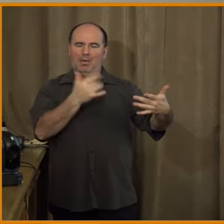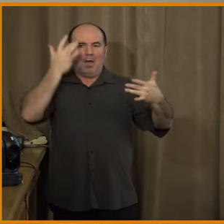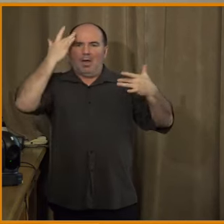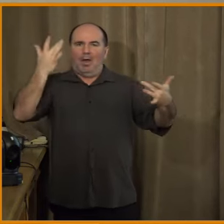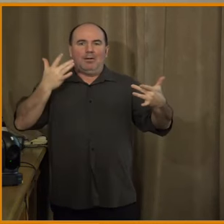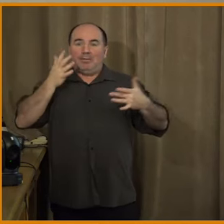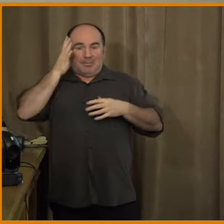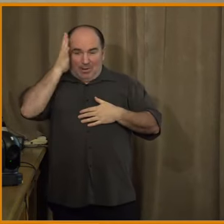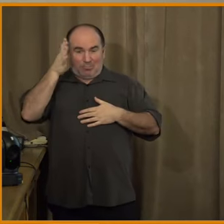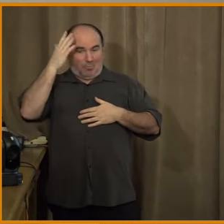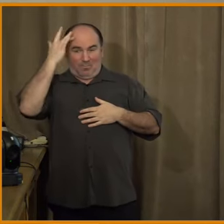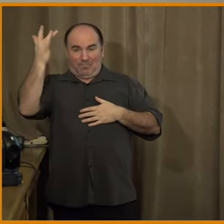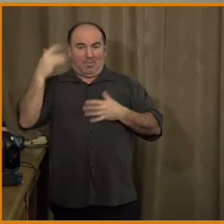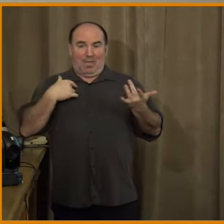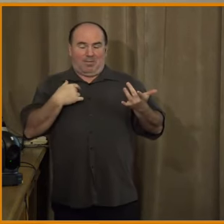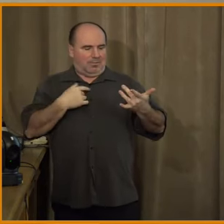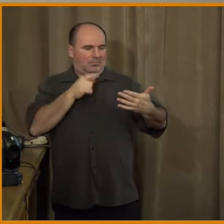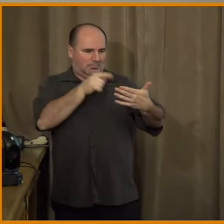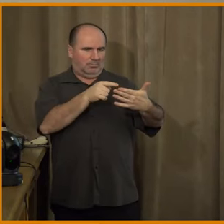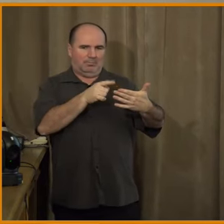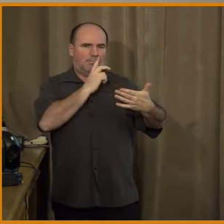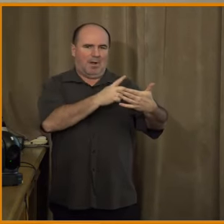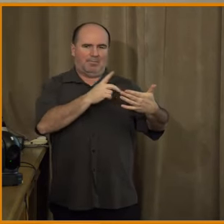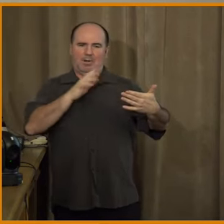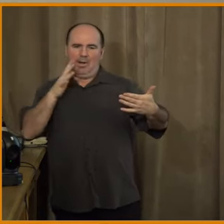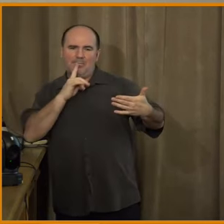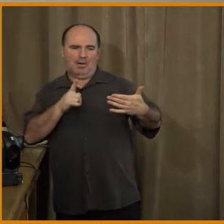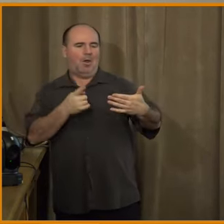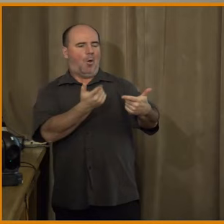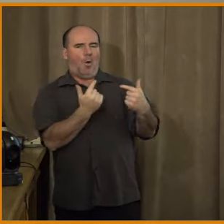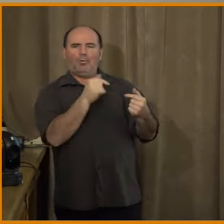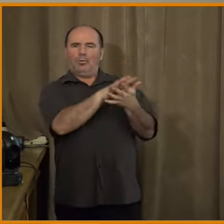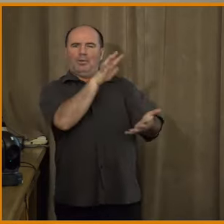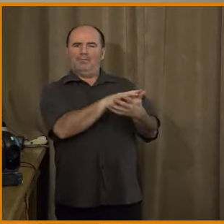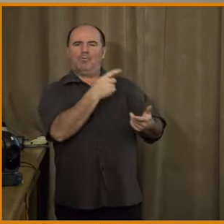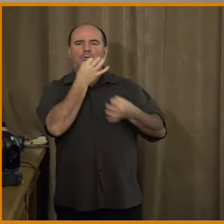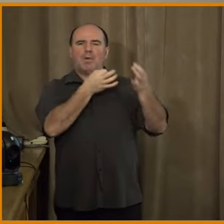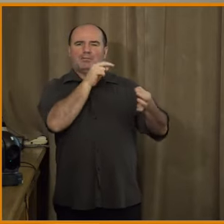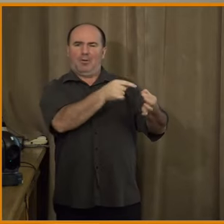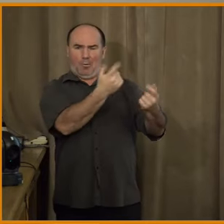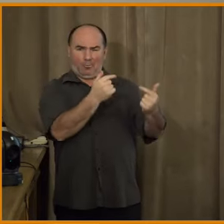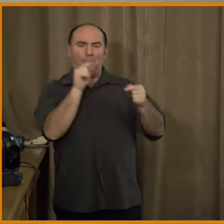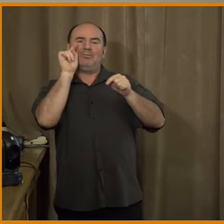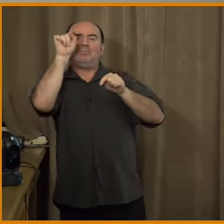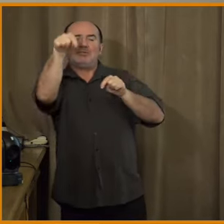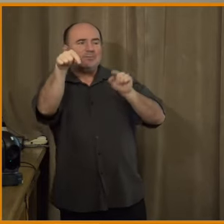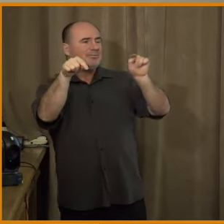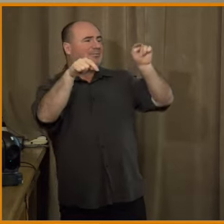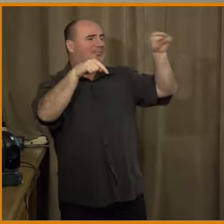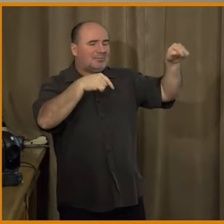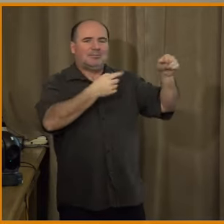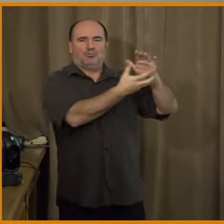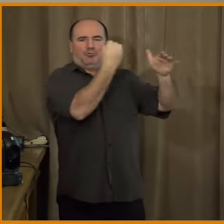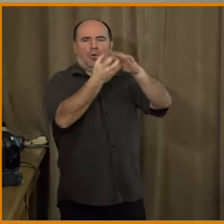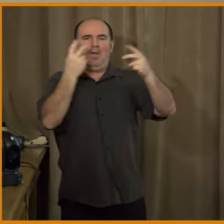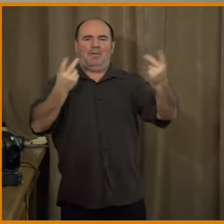co není. Tak ta relevantní otázka je zabývat se, co tedy vedlo k tomu, že důvěra byla narušena a jakým způsobem